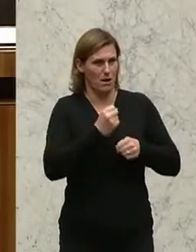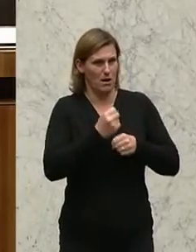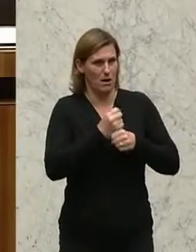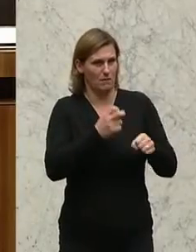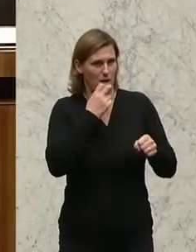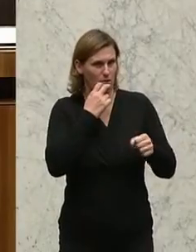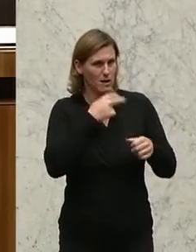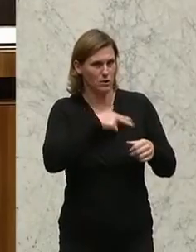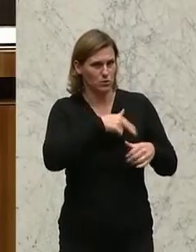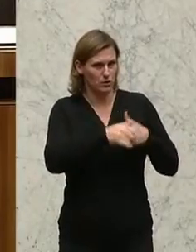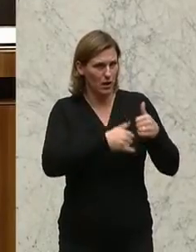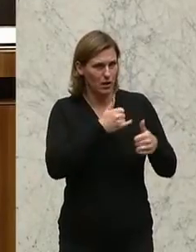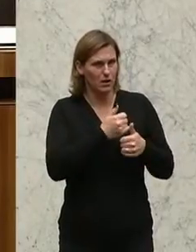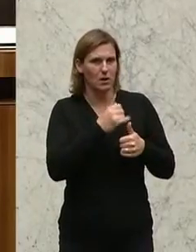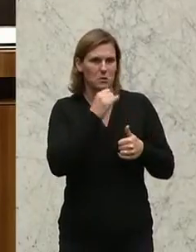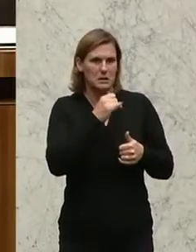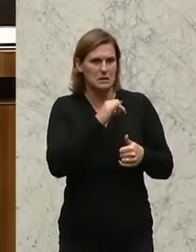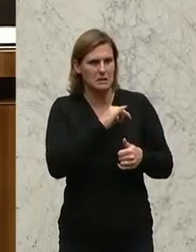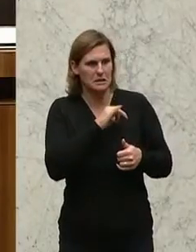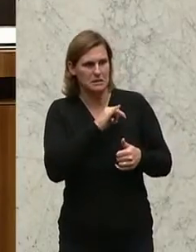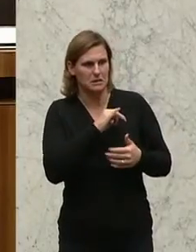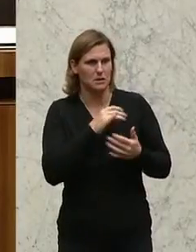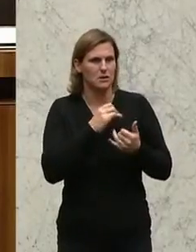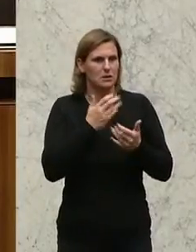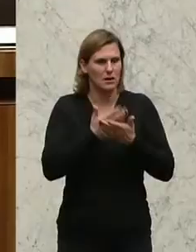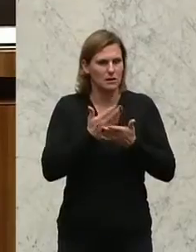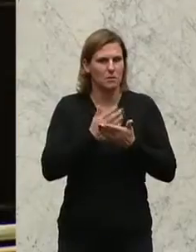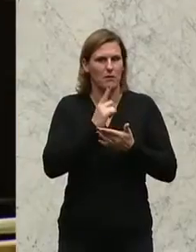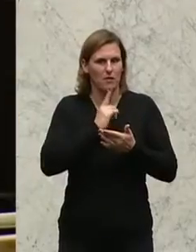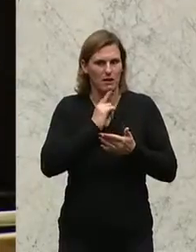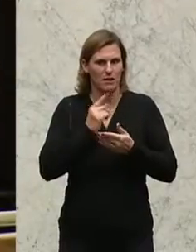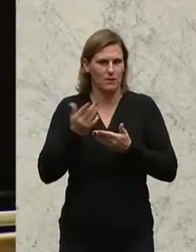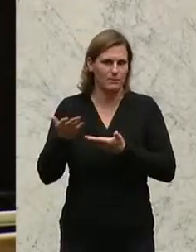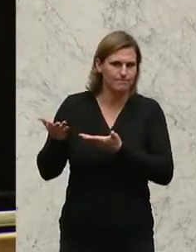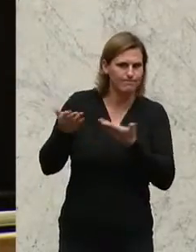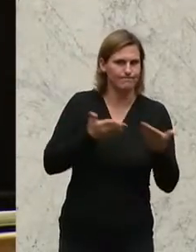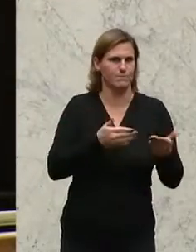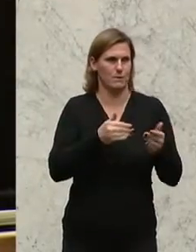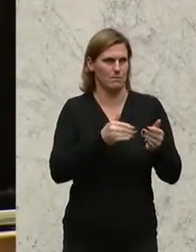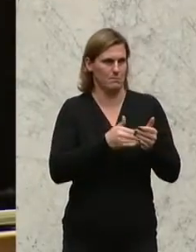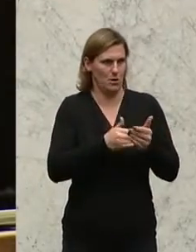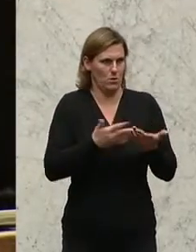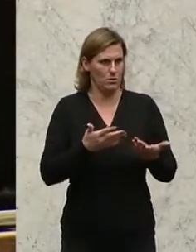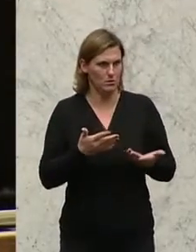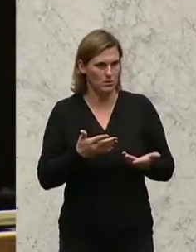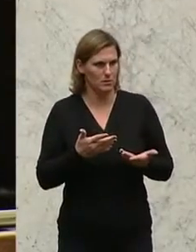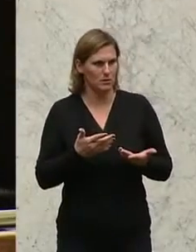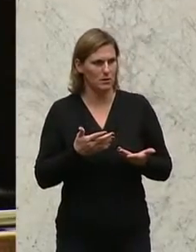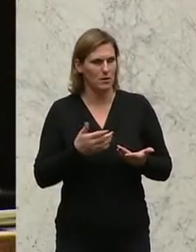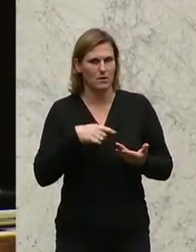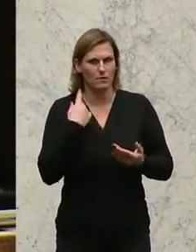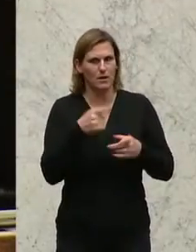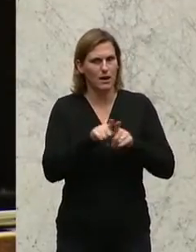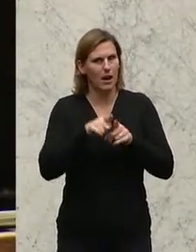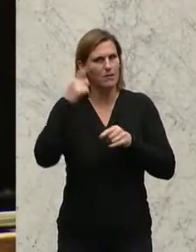Anreiz habe und dementsprechend auch sehr wenig Asylberechtigte davon dann auch Gebrauch machen. Wir sind genauso wie sonst die ÖVP auch immer